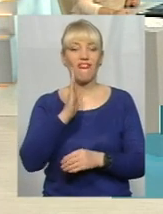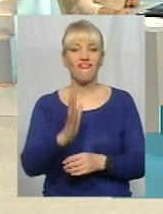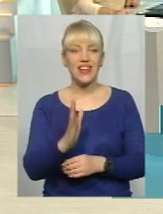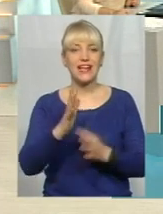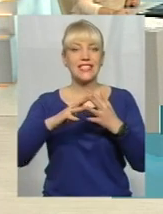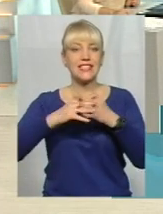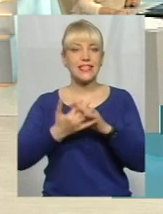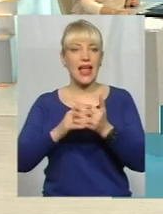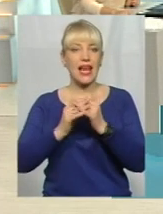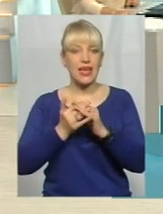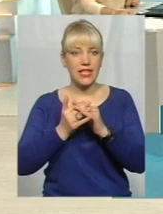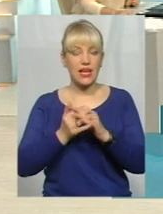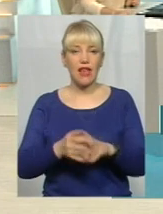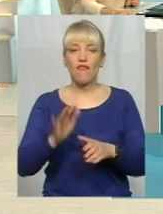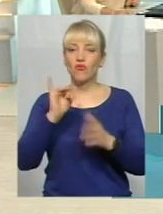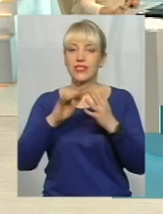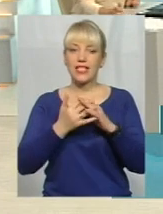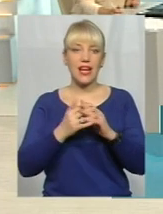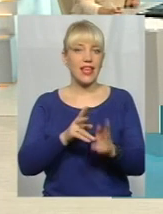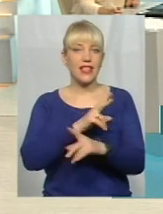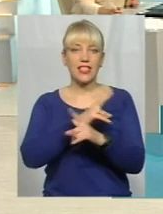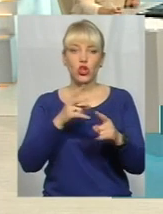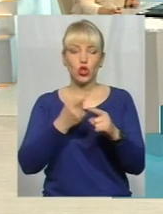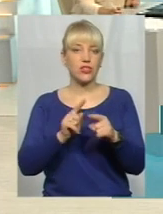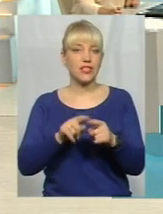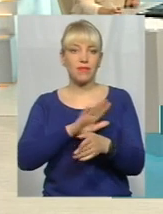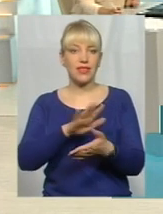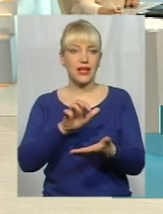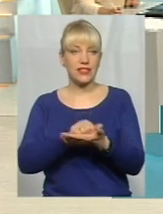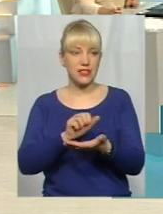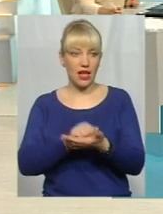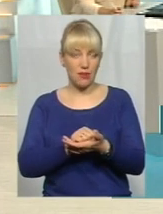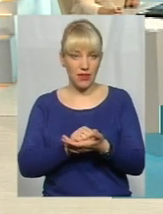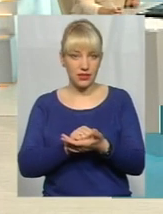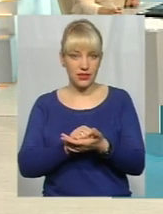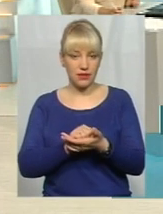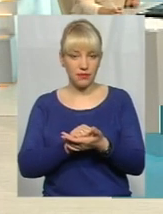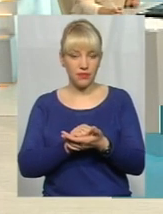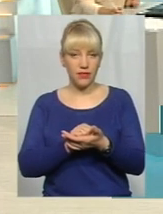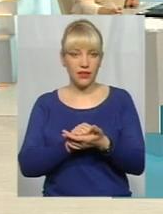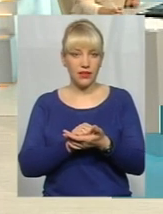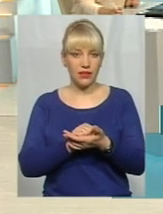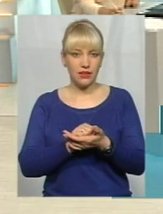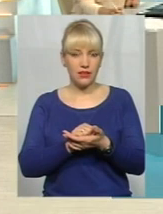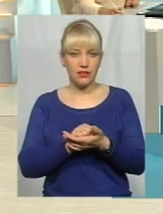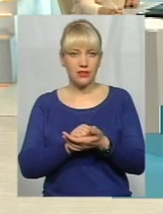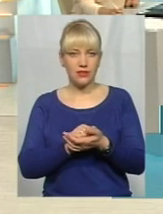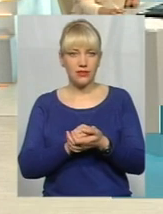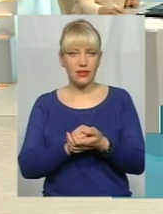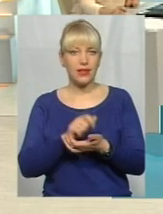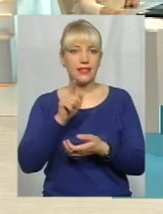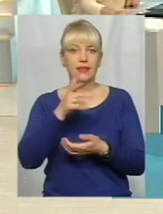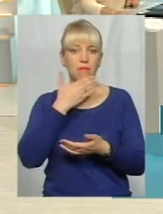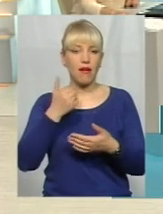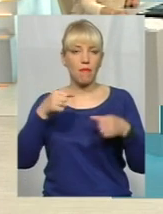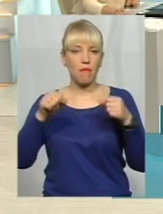селі ніхто ними не займається. Понимаєте? І їх немає справа вбити, бо сказав, що зараз на феречі. І стройити немає справа